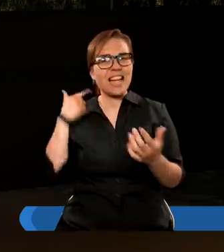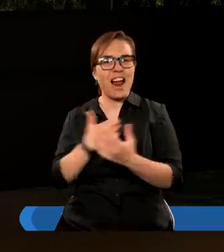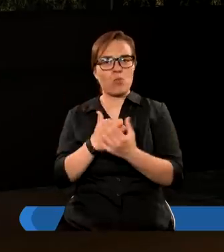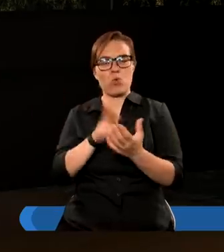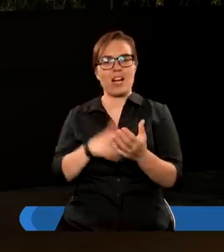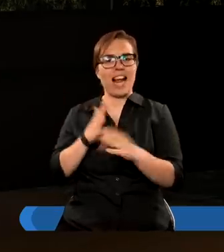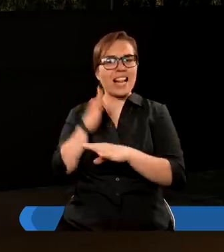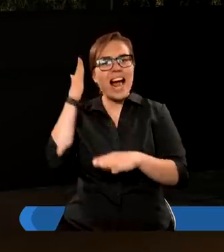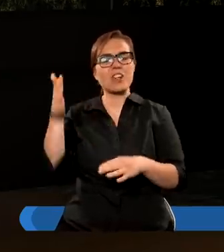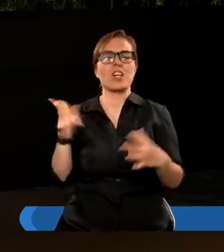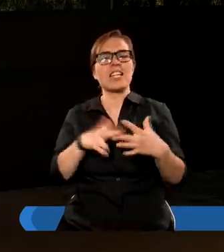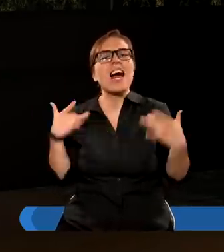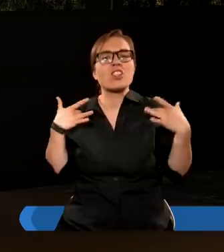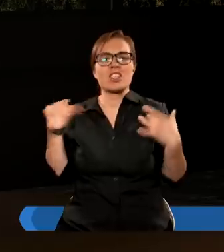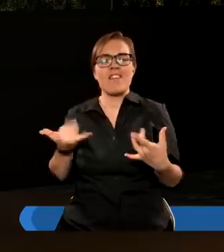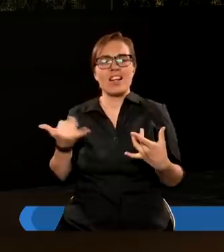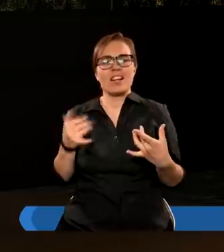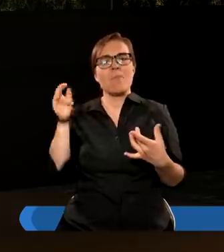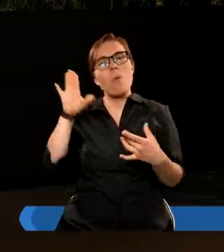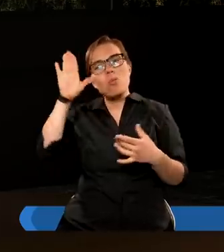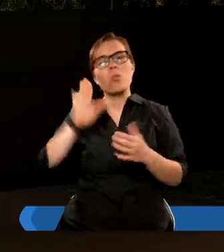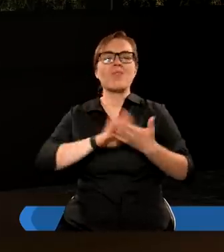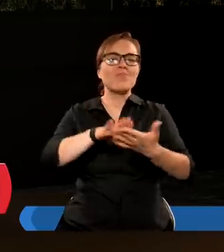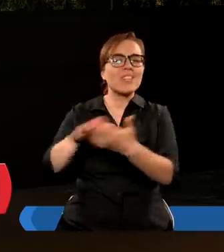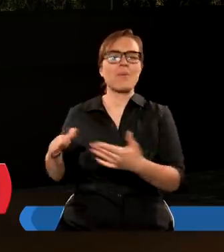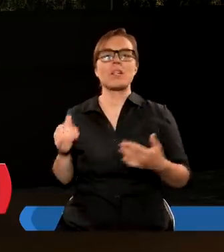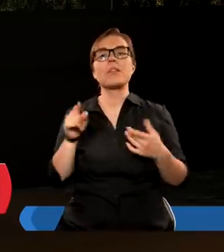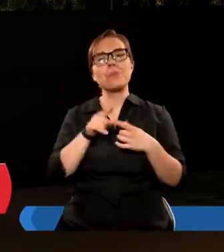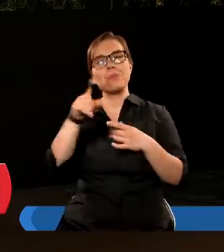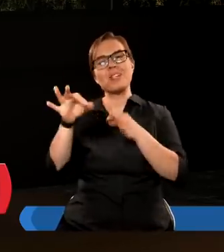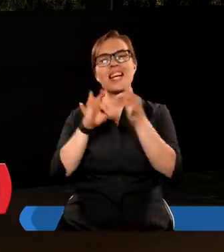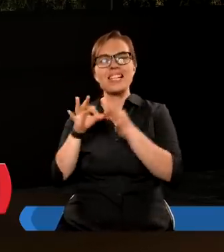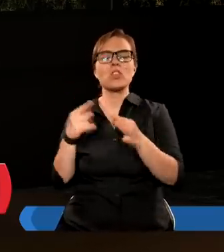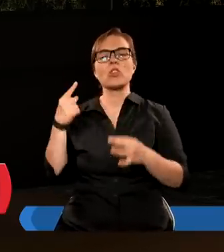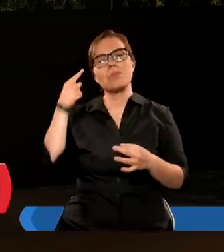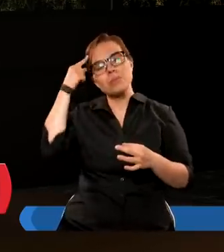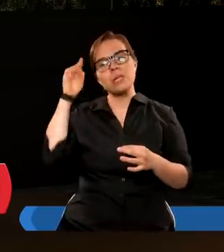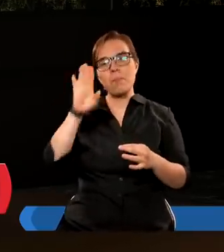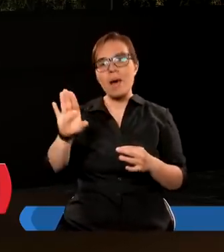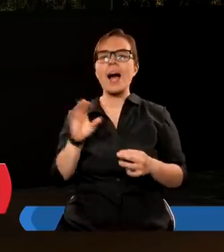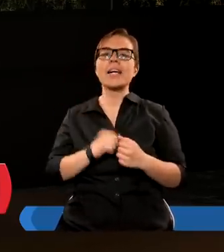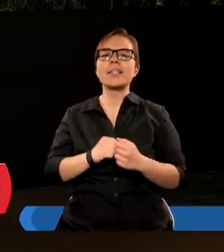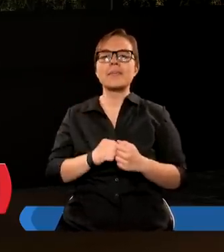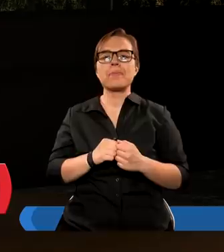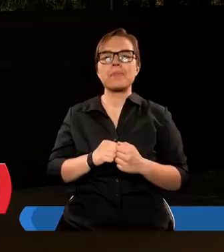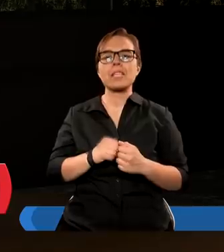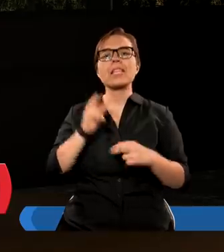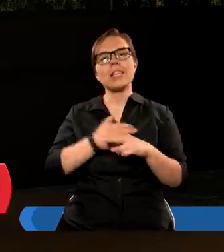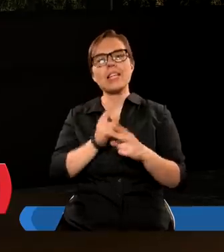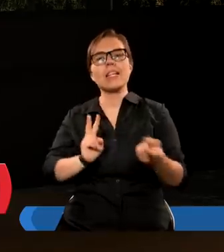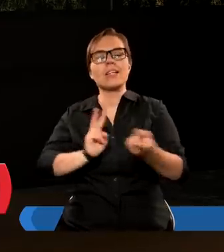Ta historia przypomina mi pewne doświadczenie, które miałam jakiś czas temu, kiedy